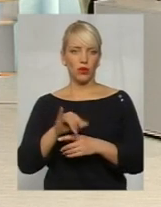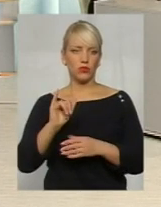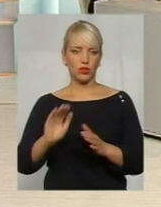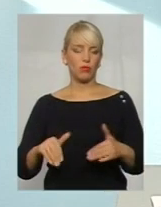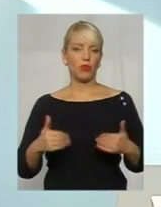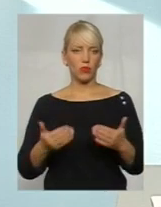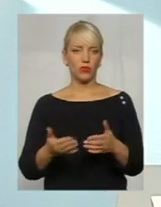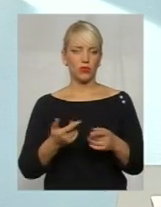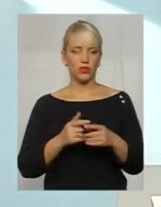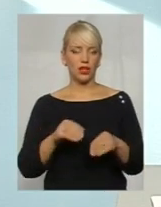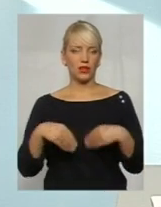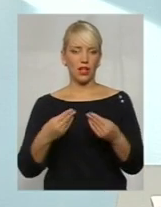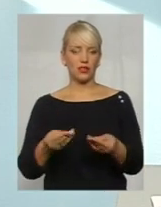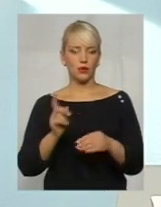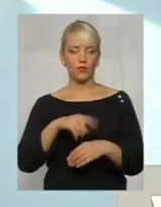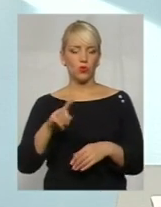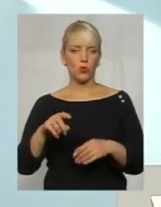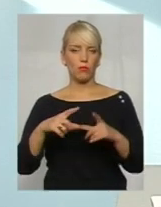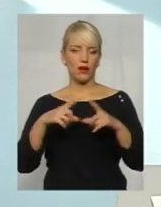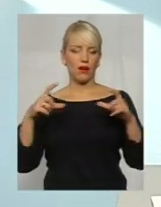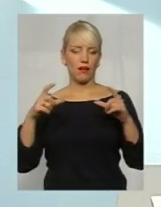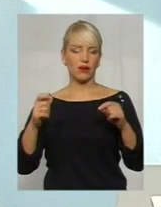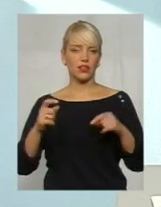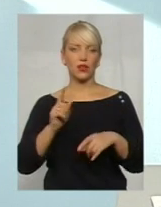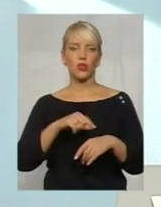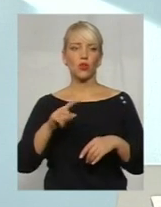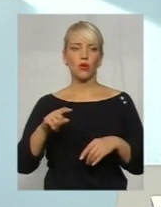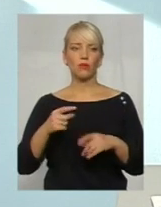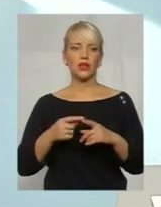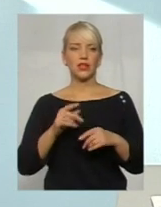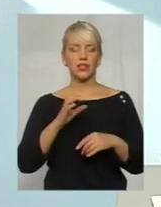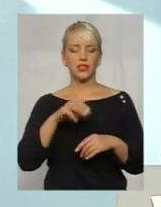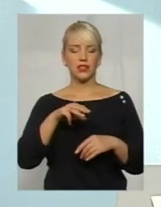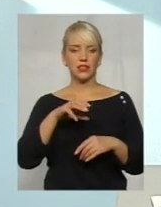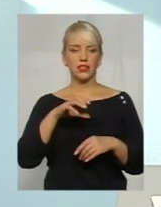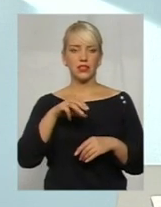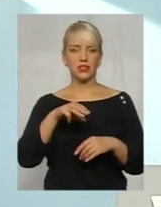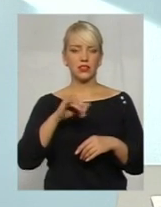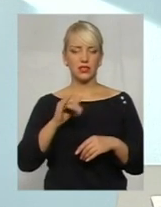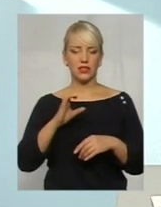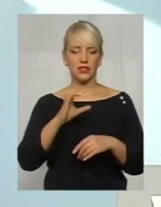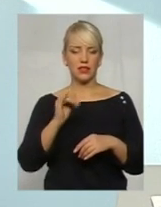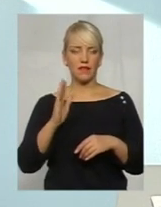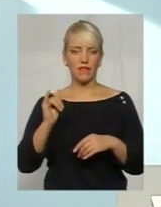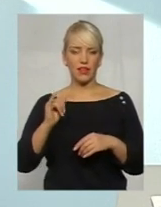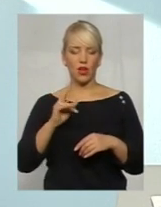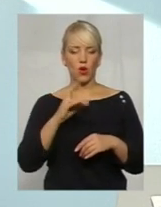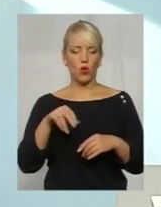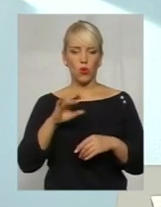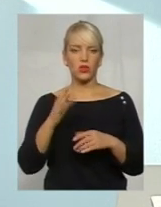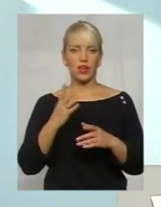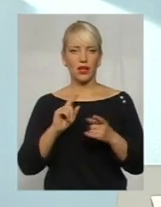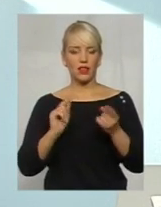надати номер картки, надати CV-код, який розташований на звороті картки. Це